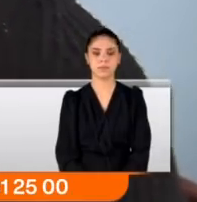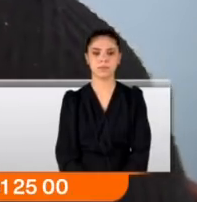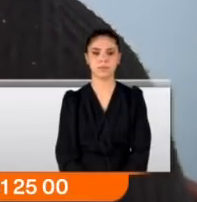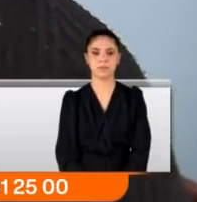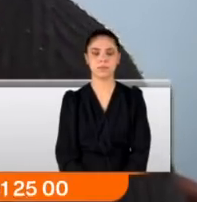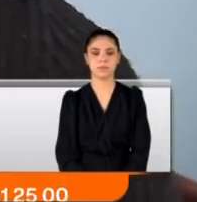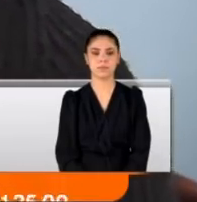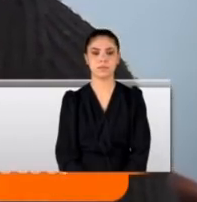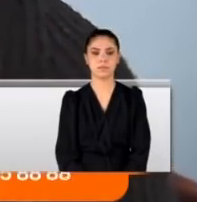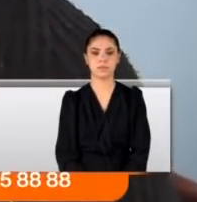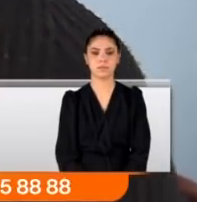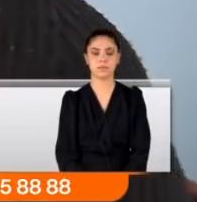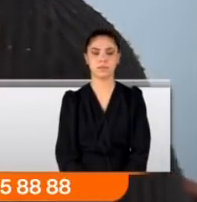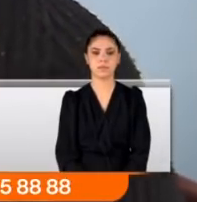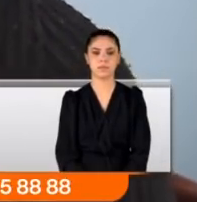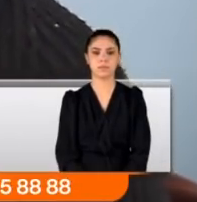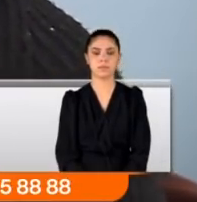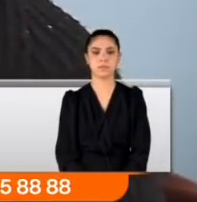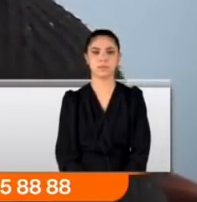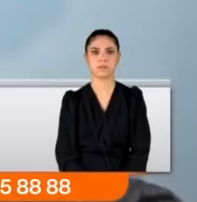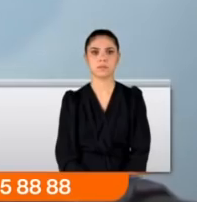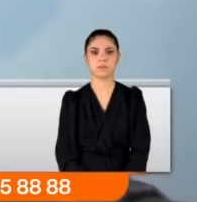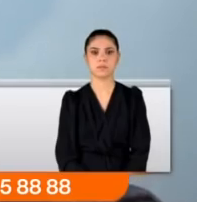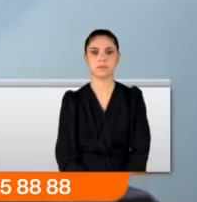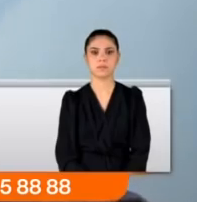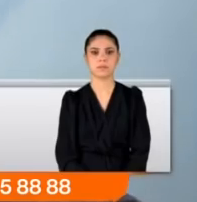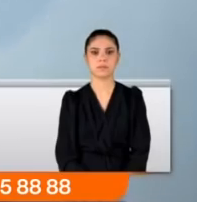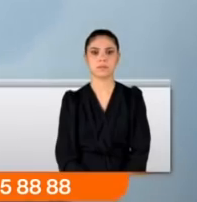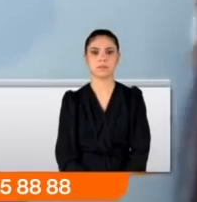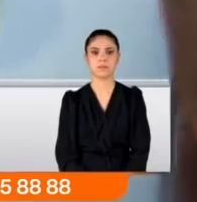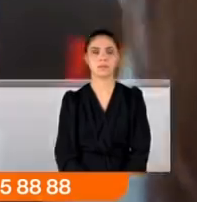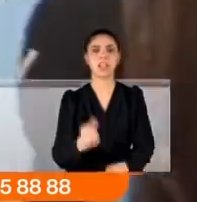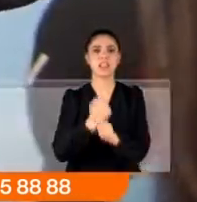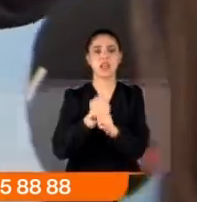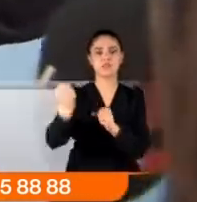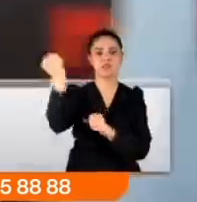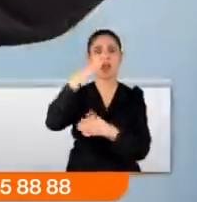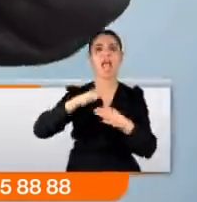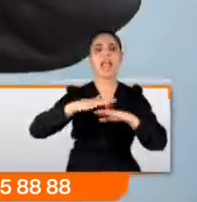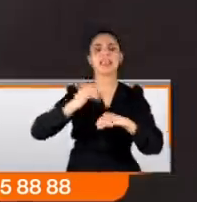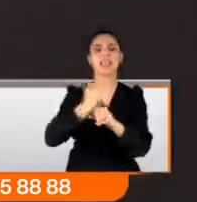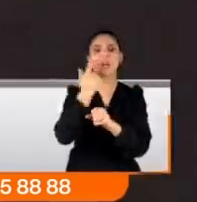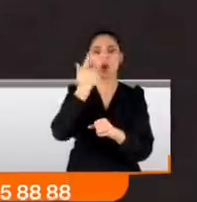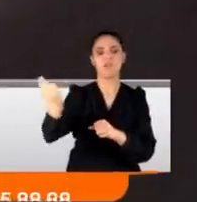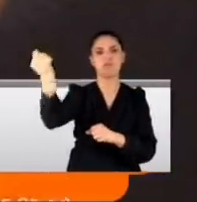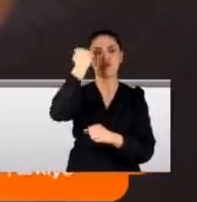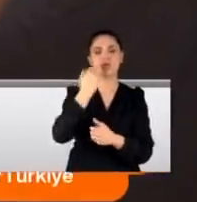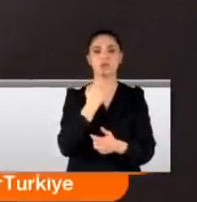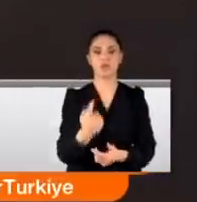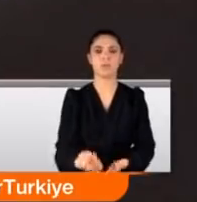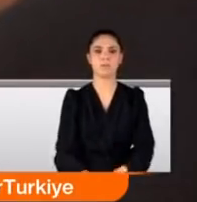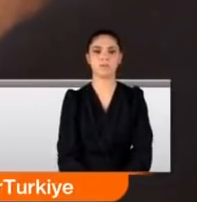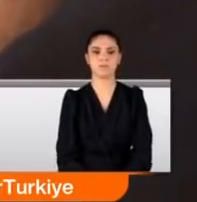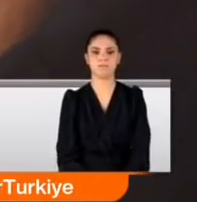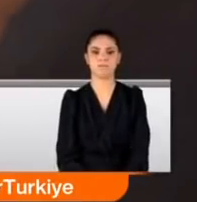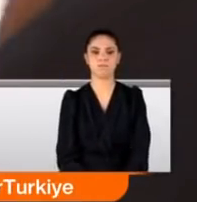etmişler, hem elinden bir telefonla almışlar, hem maaşla almışlar. Elinde taşla vurdular. Elinde taşla vurdular. Evet. Nasıl yediler ya?